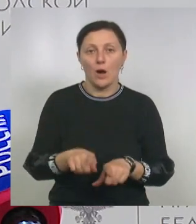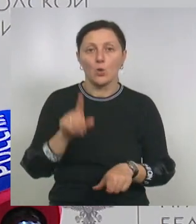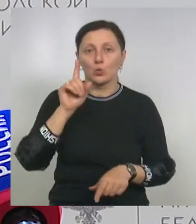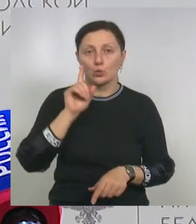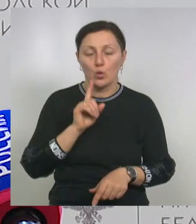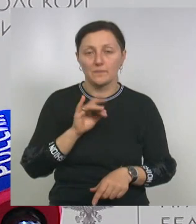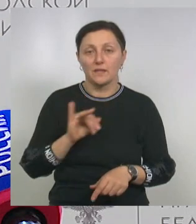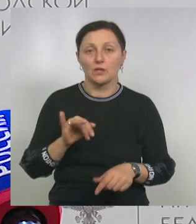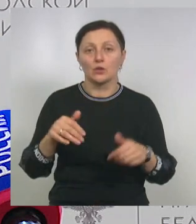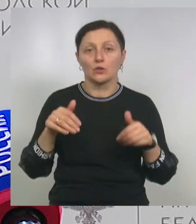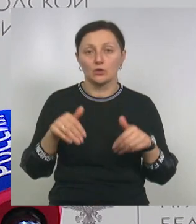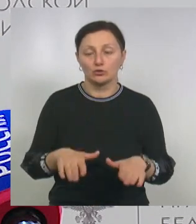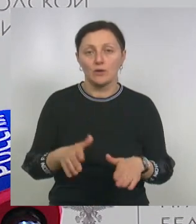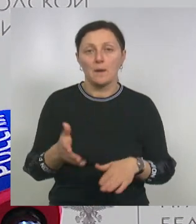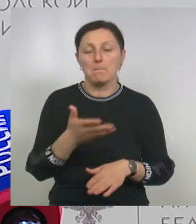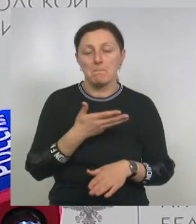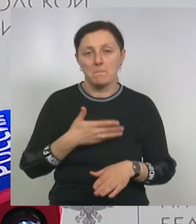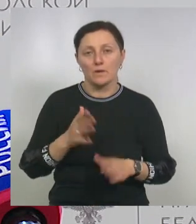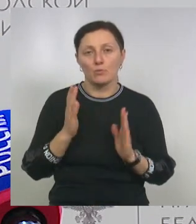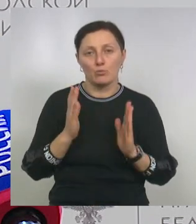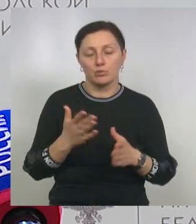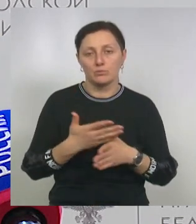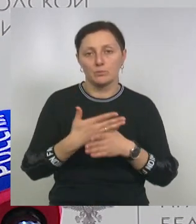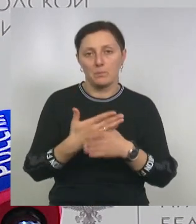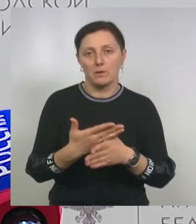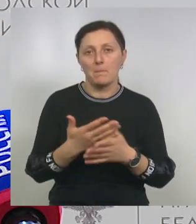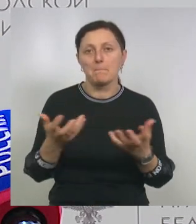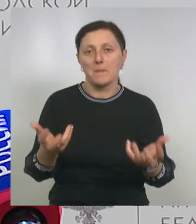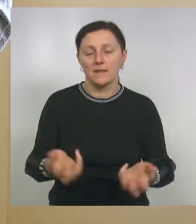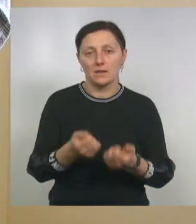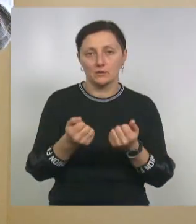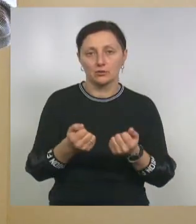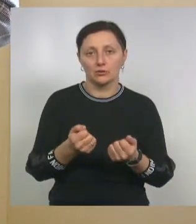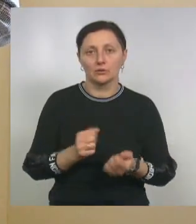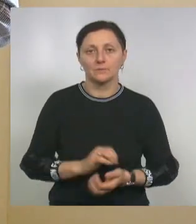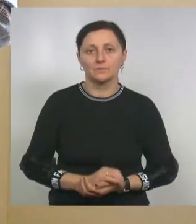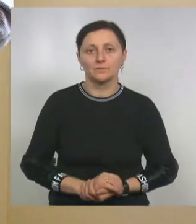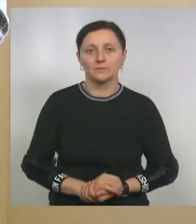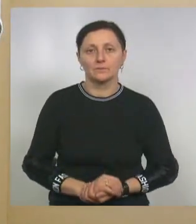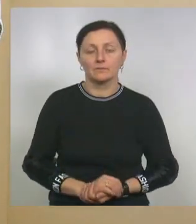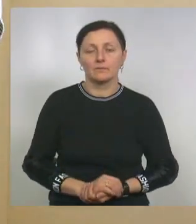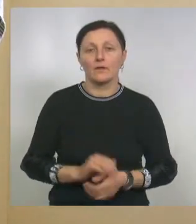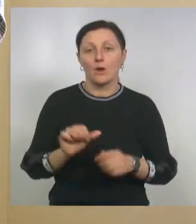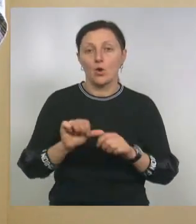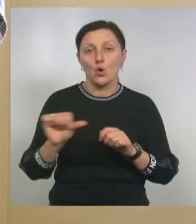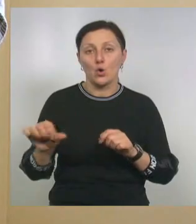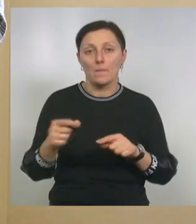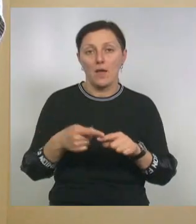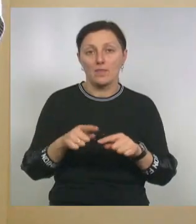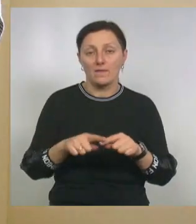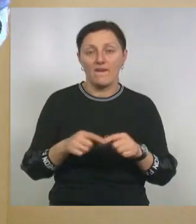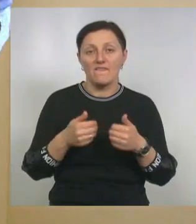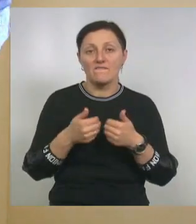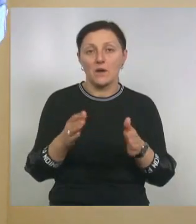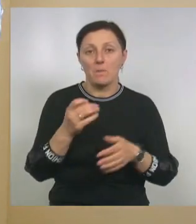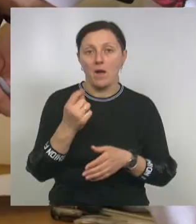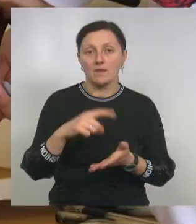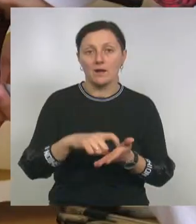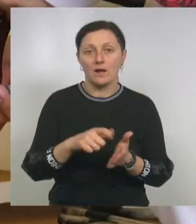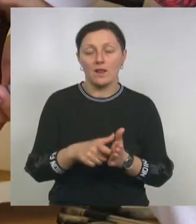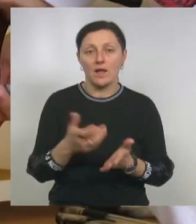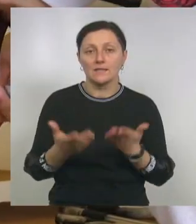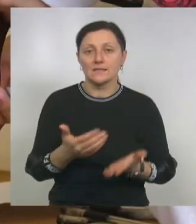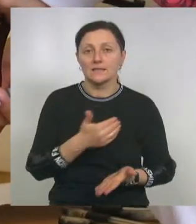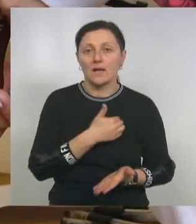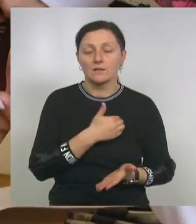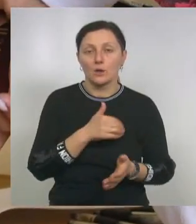такое решение, мы окажем максимальную поддержку в этой связи. Кроме того, если выпускники одиннадцатых классов захотят